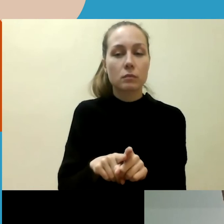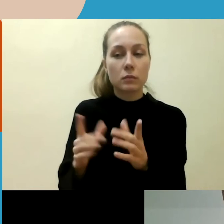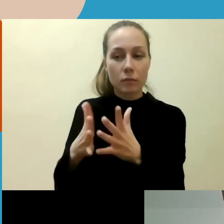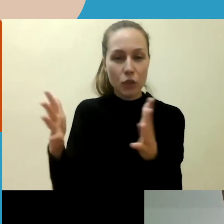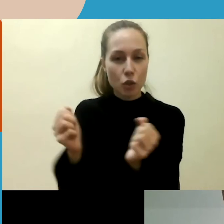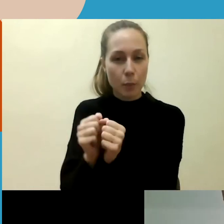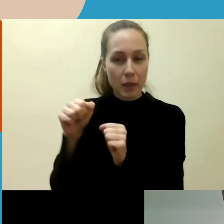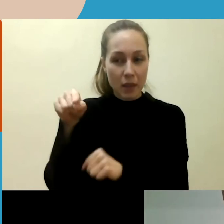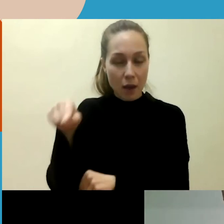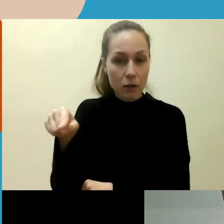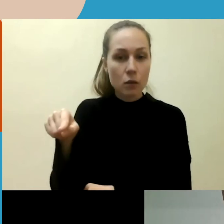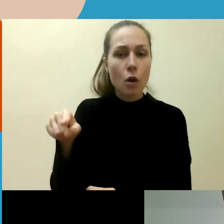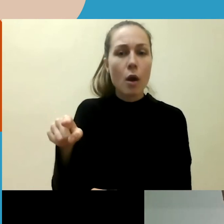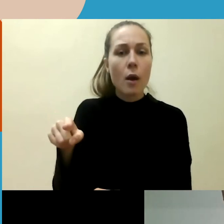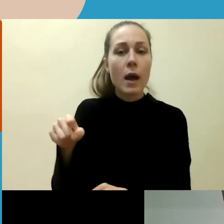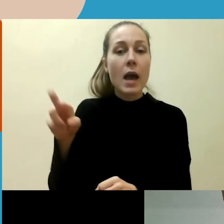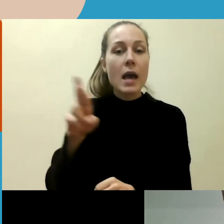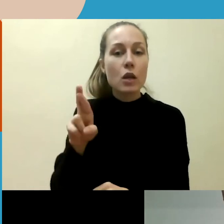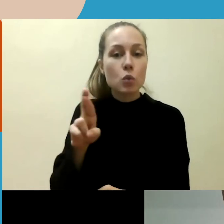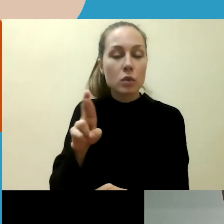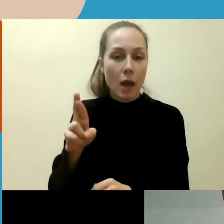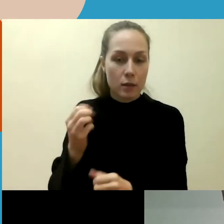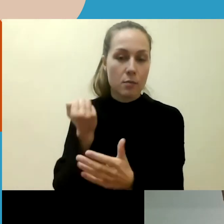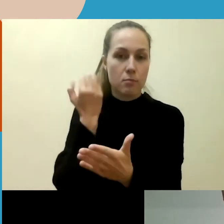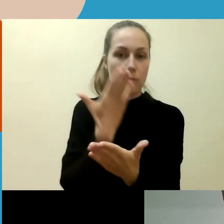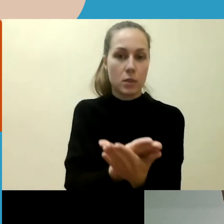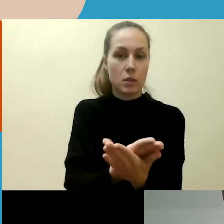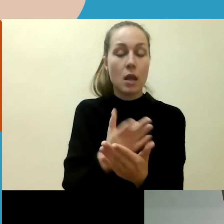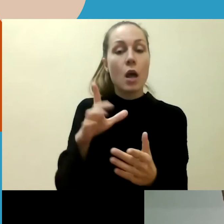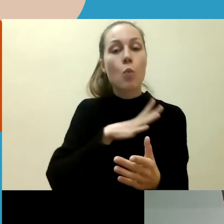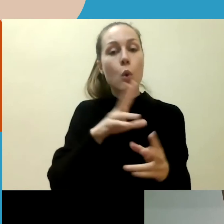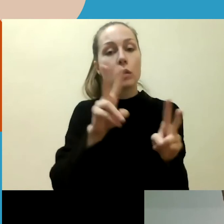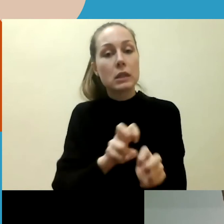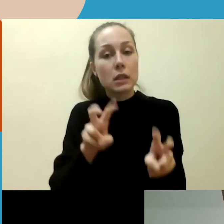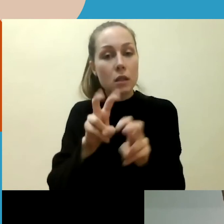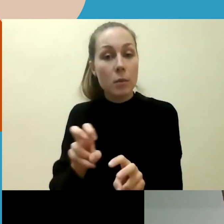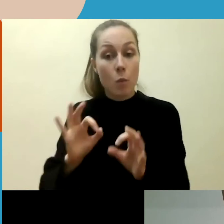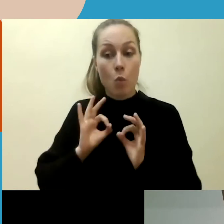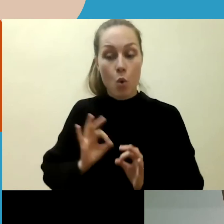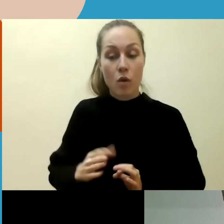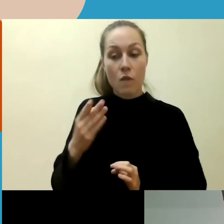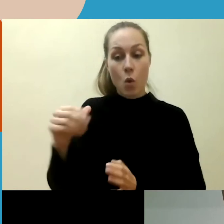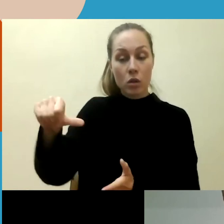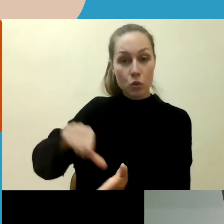pristatomai rezultatai tam tikrų tyrimų, tai yra prokuratūros atstovai